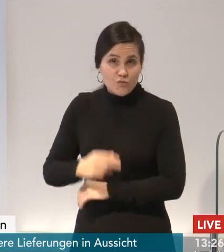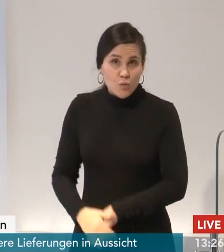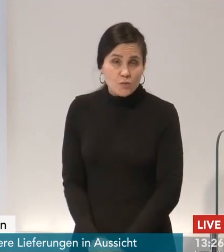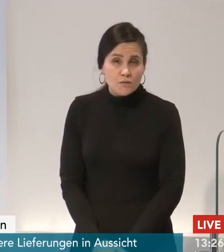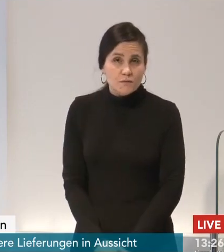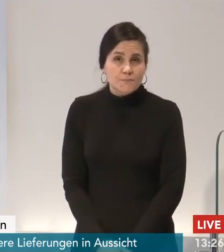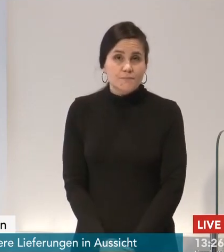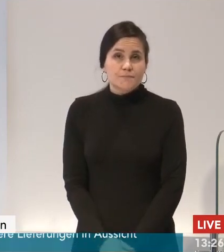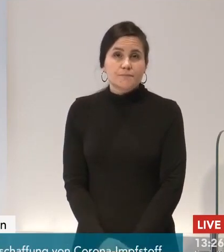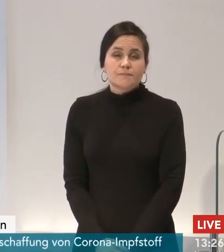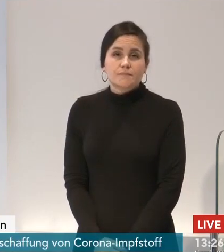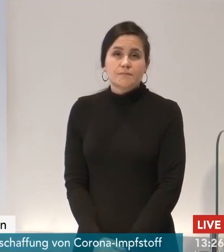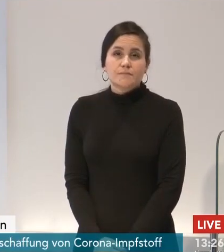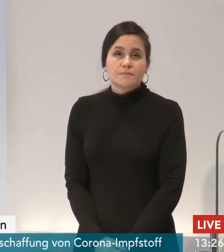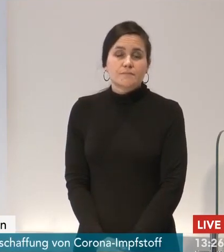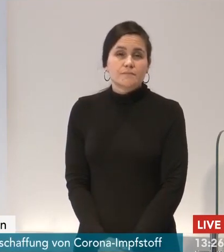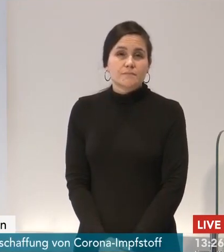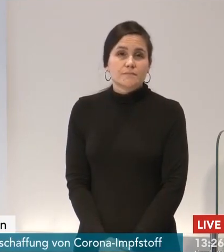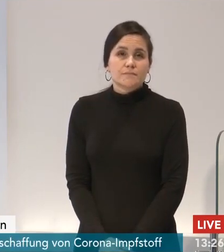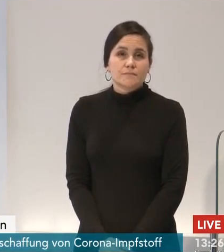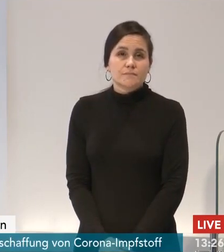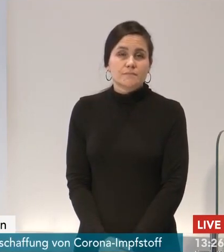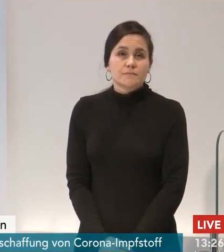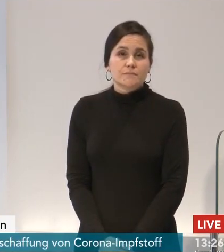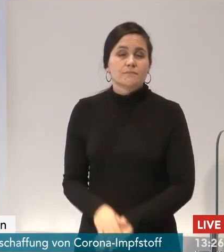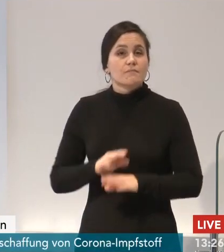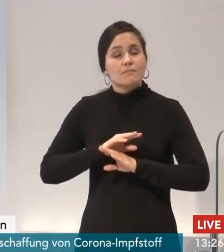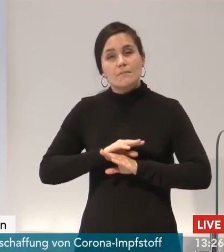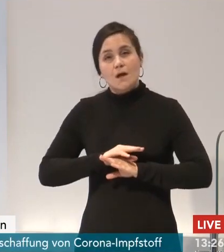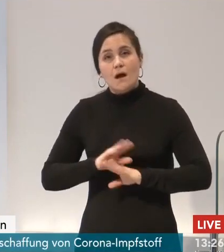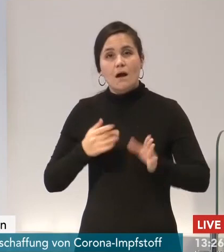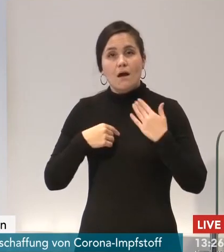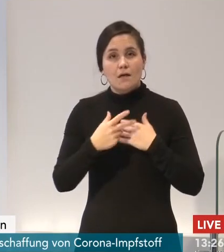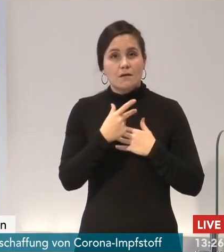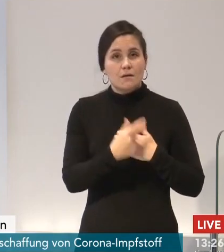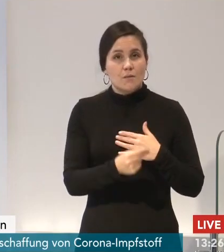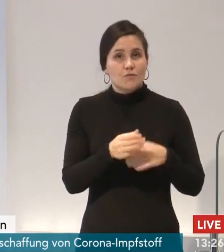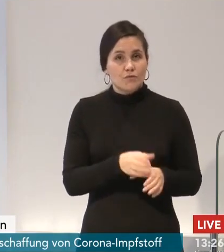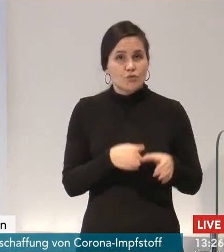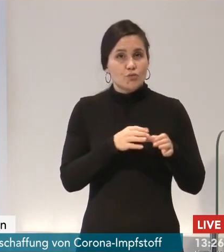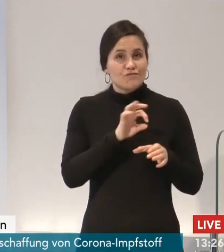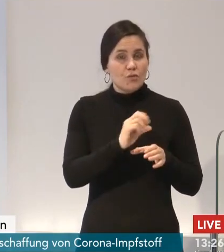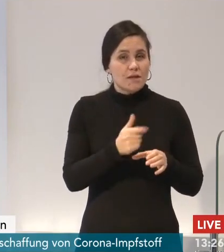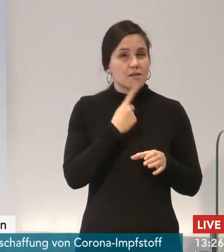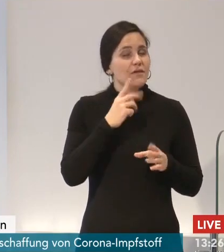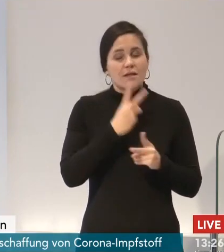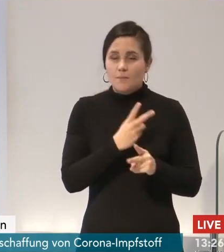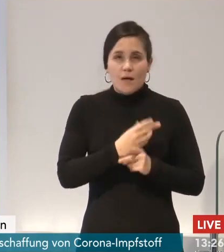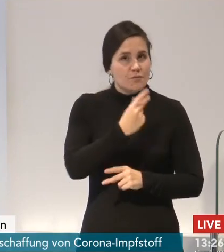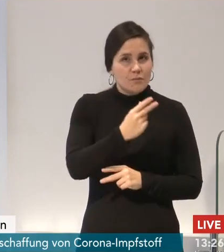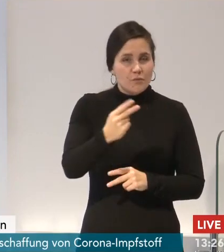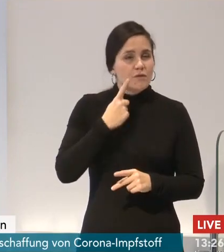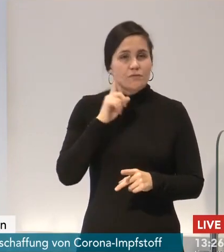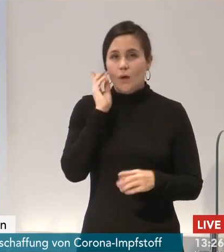sind. Alle zur Verfügung stehenden Dosen, die wir zur Erstimpfung haben, werden aber verimpft, immer und sofort ausgeliefert und